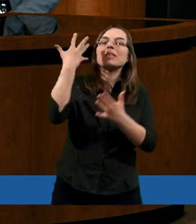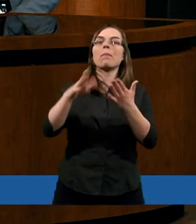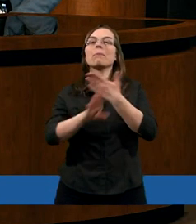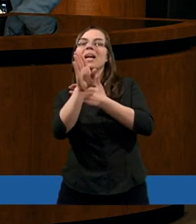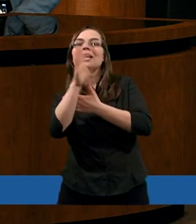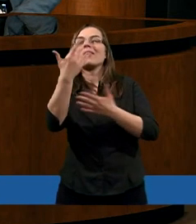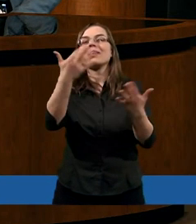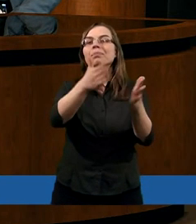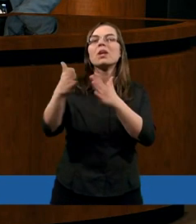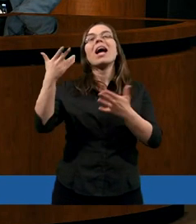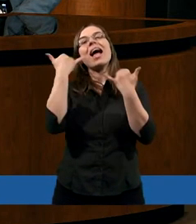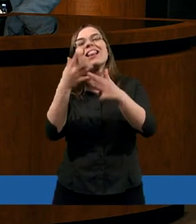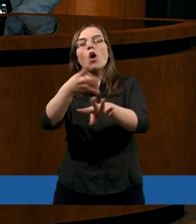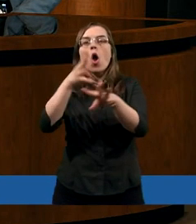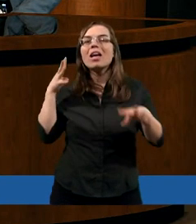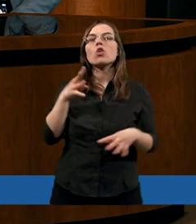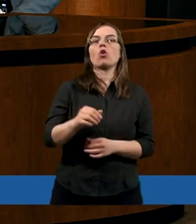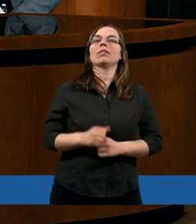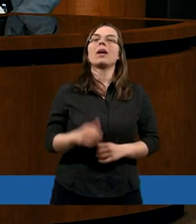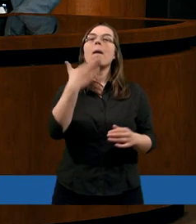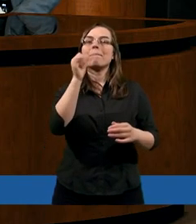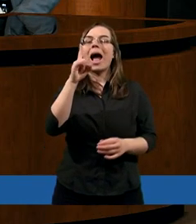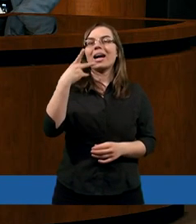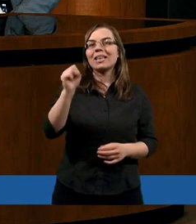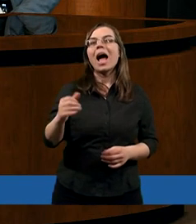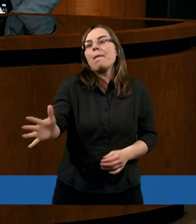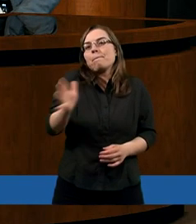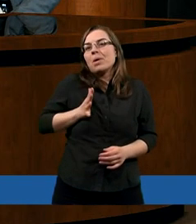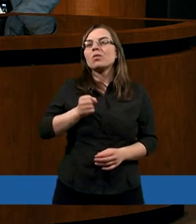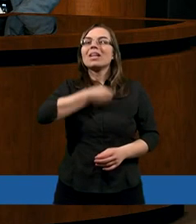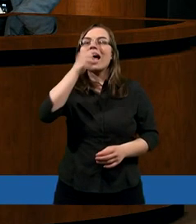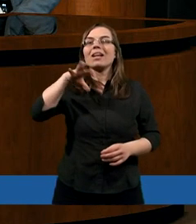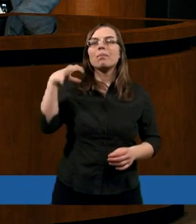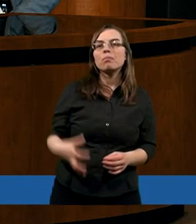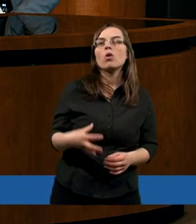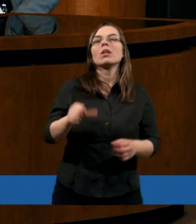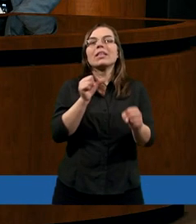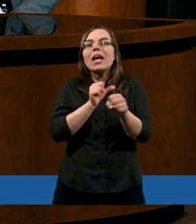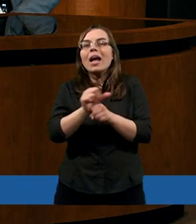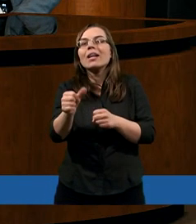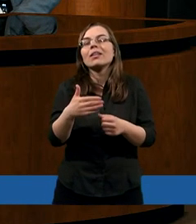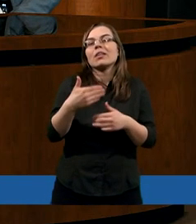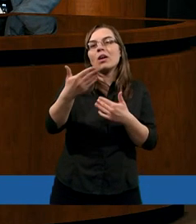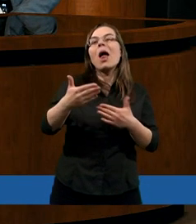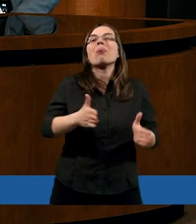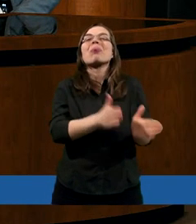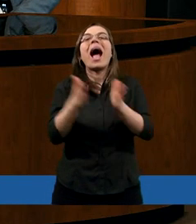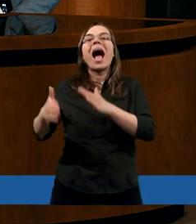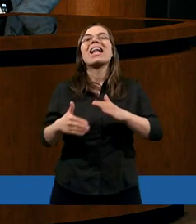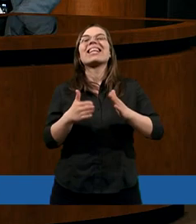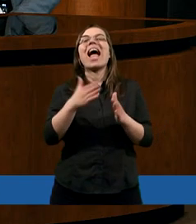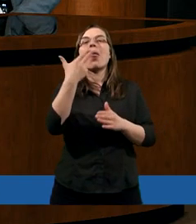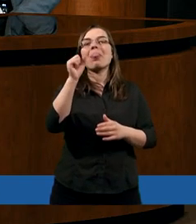jeszcze raz uczestników, ale nieco inaczej. Magda była starszym zboru. Zastępcą. Zastępcą, ale